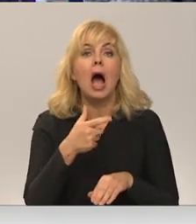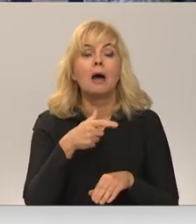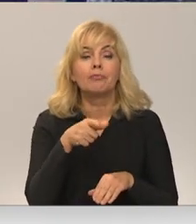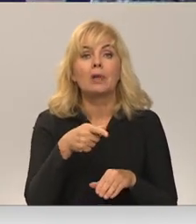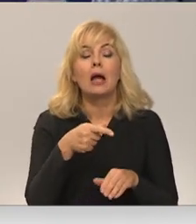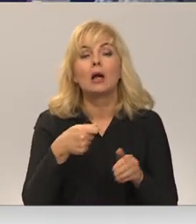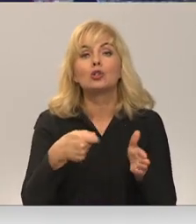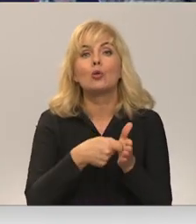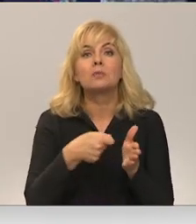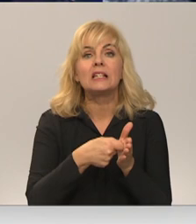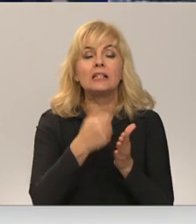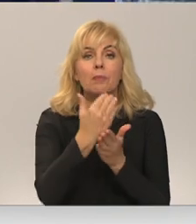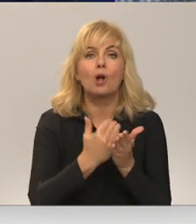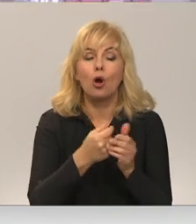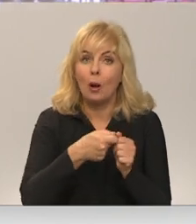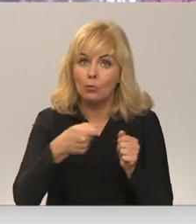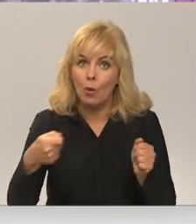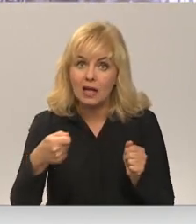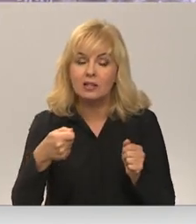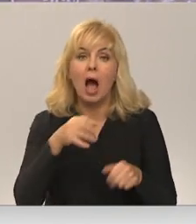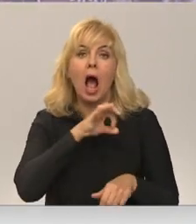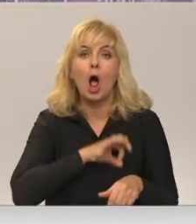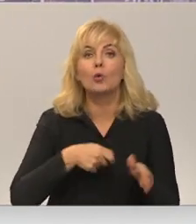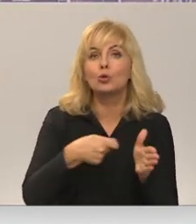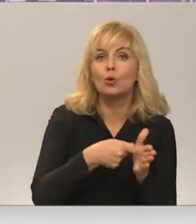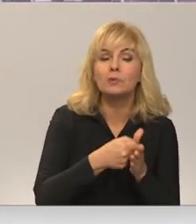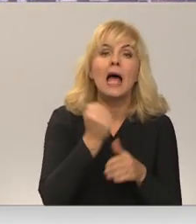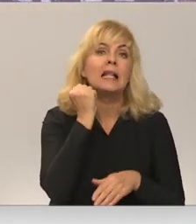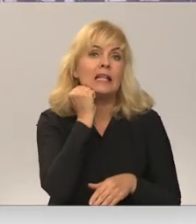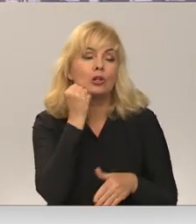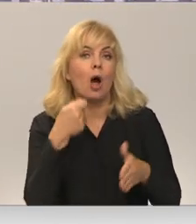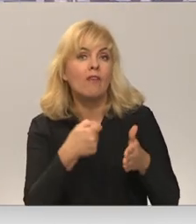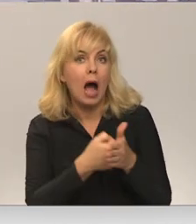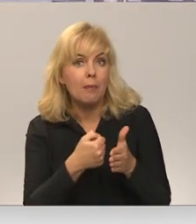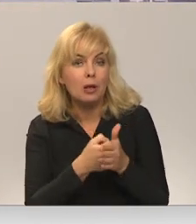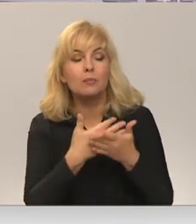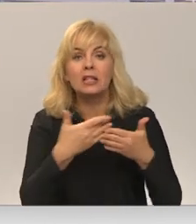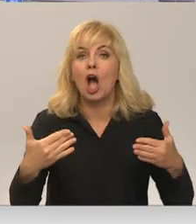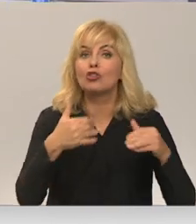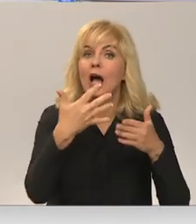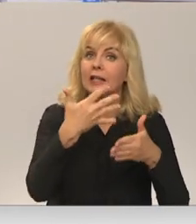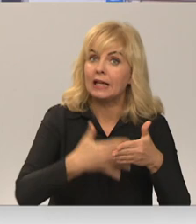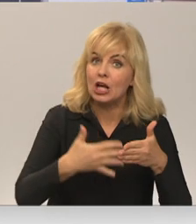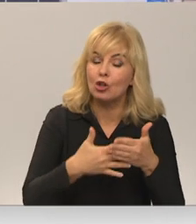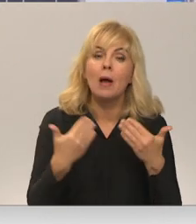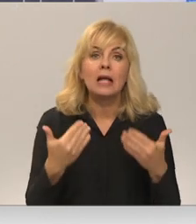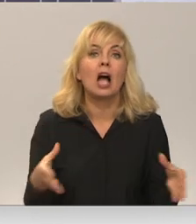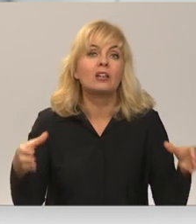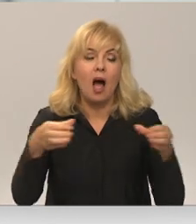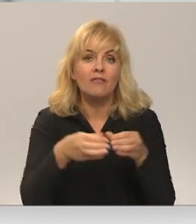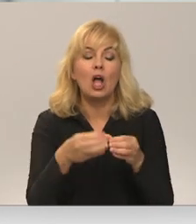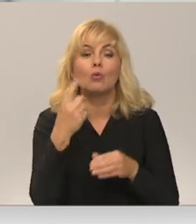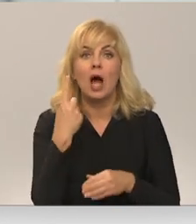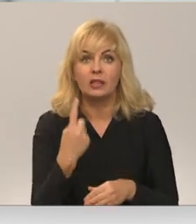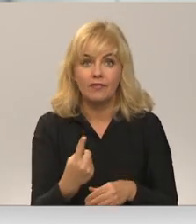programmas nosacījumus. Ja iepriekš algu subsīdija un dikstēvas atbalsta bija divi dažādi arī sinājumi, šobrīd tie apvienoti vienā.